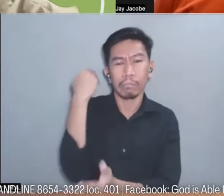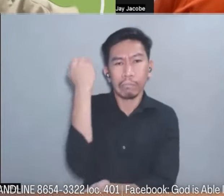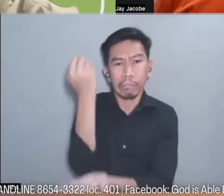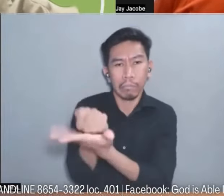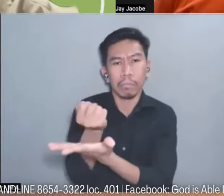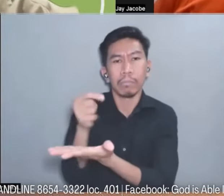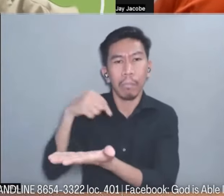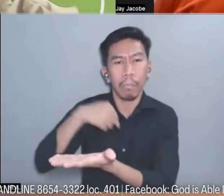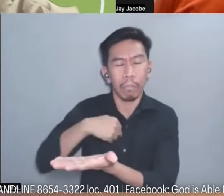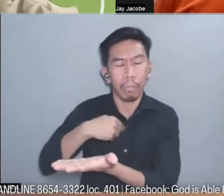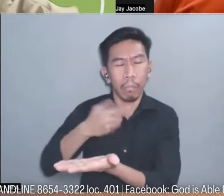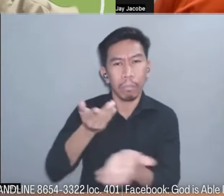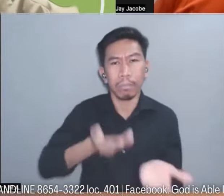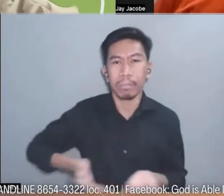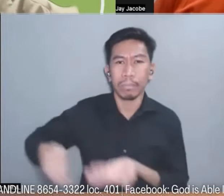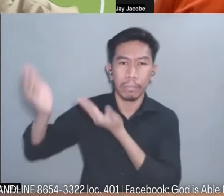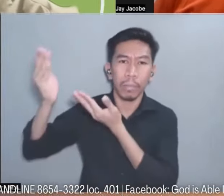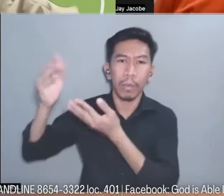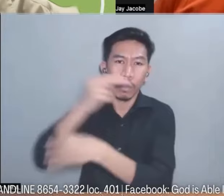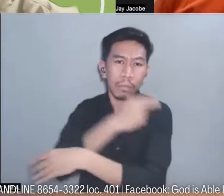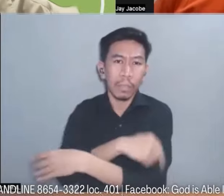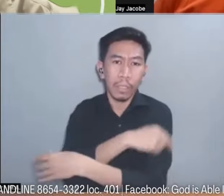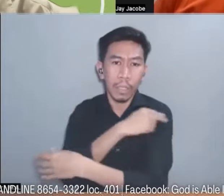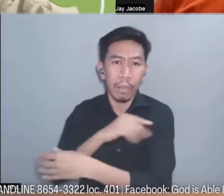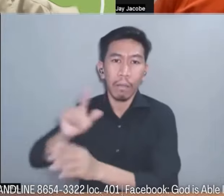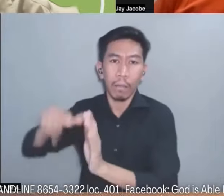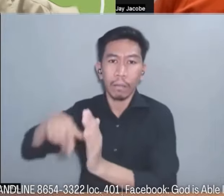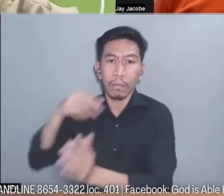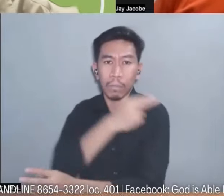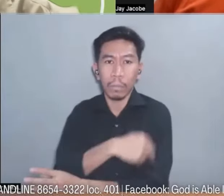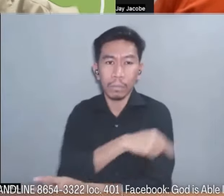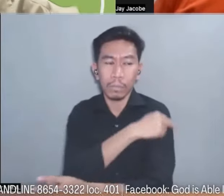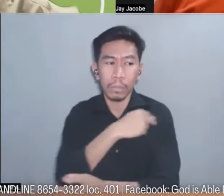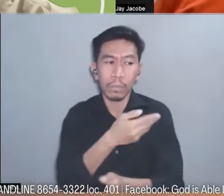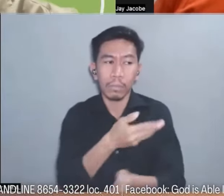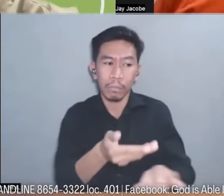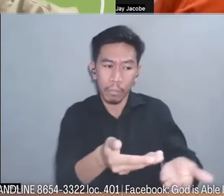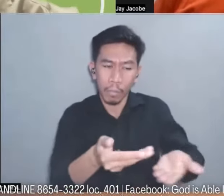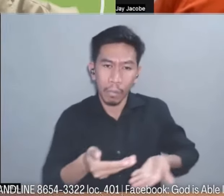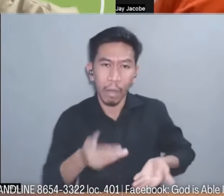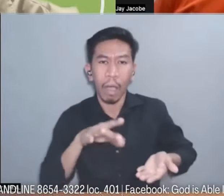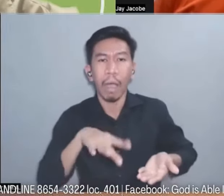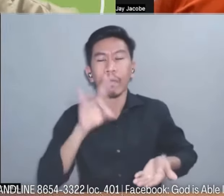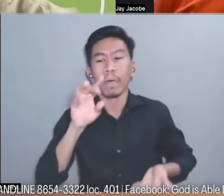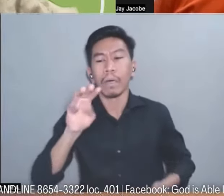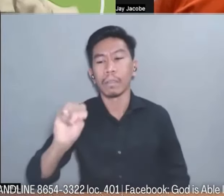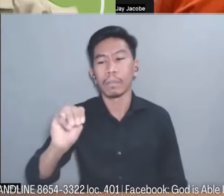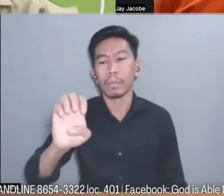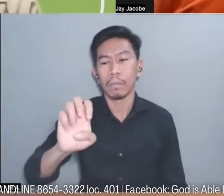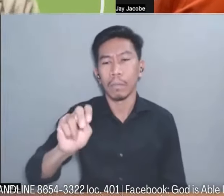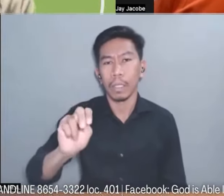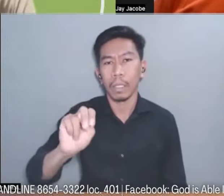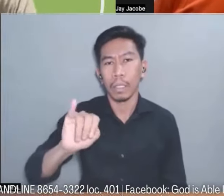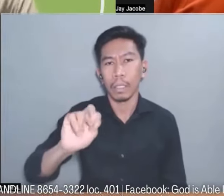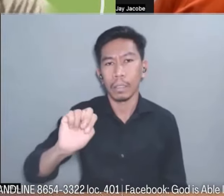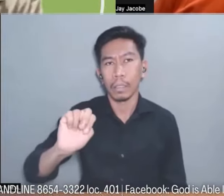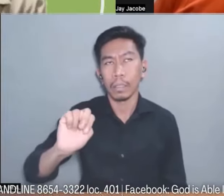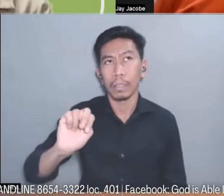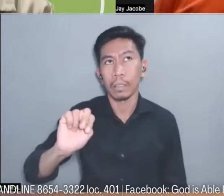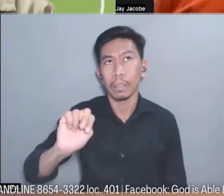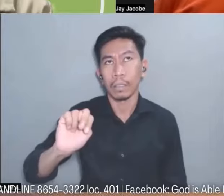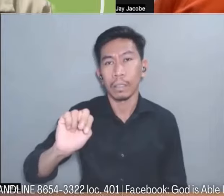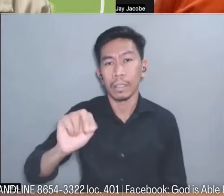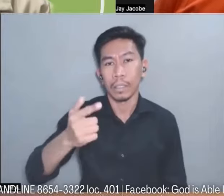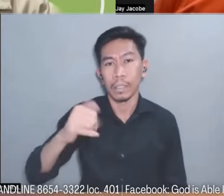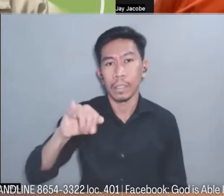tinanggap po ako ron sa isang hospital na ang findings po ay meningitis encephalitis. So yun